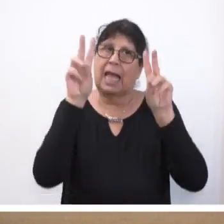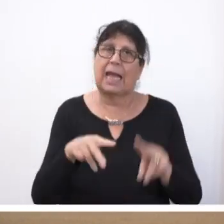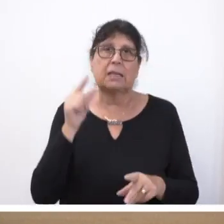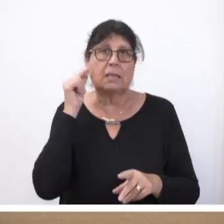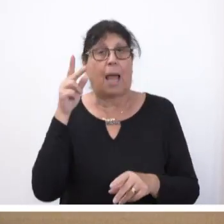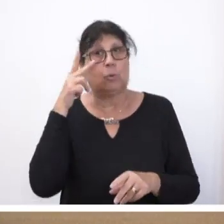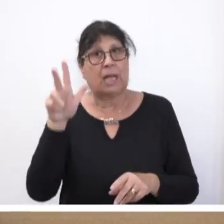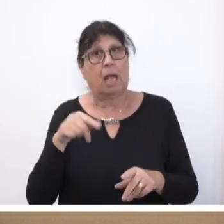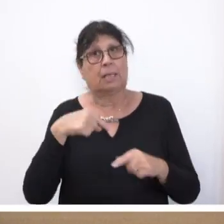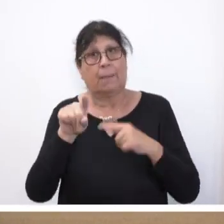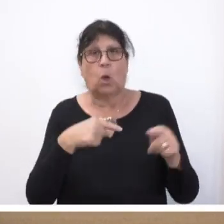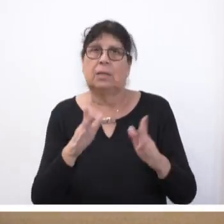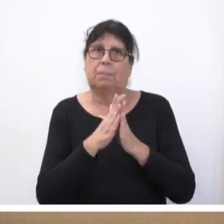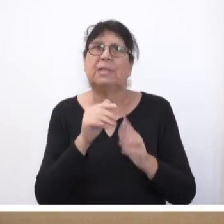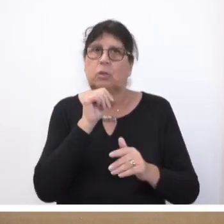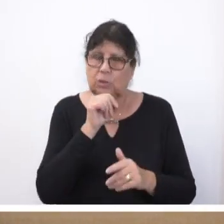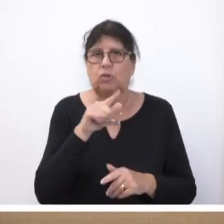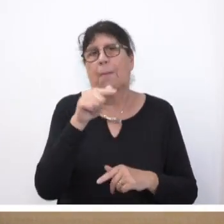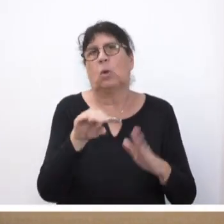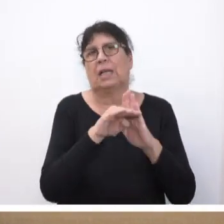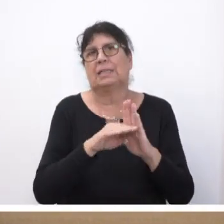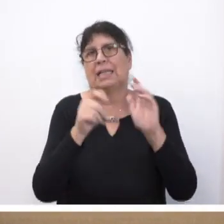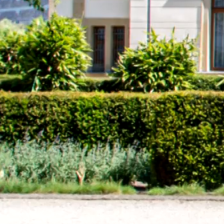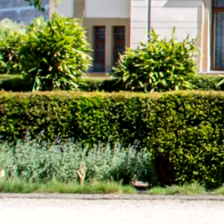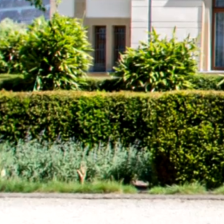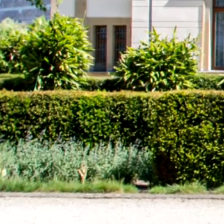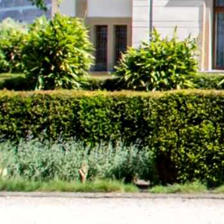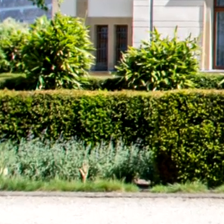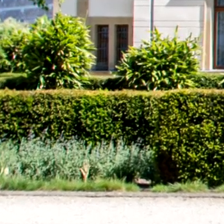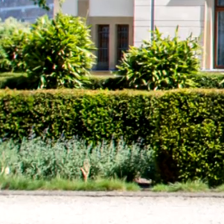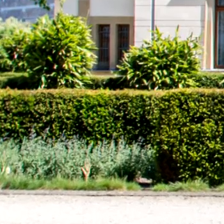Herren Abgeordnete, ich bitte Sie um Zustimmung zu diesem Gesetzentwurf. Dankeschön.